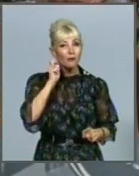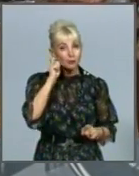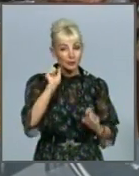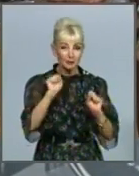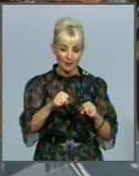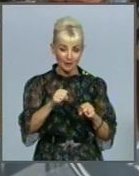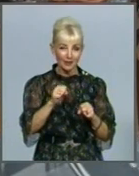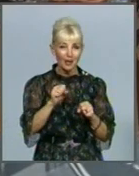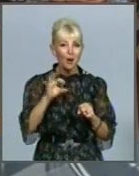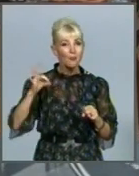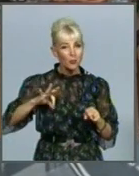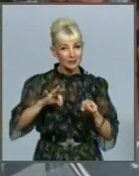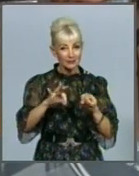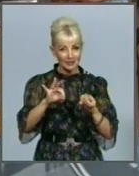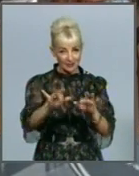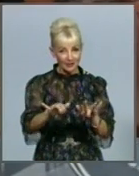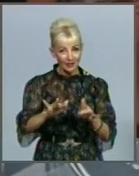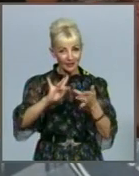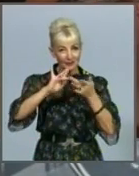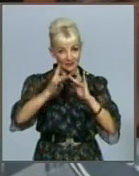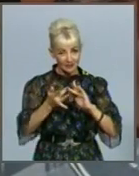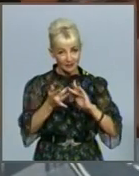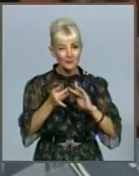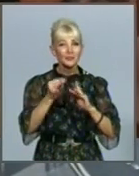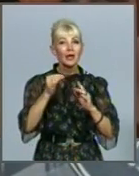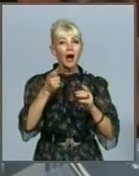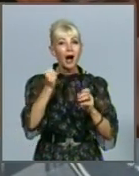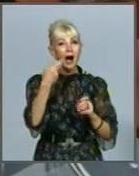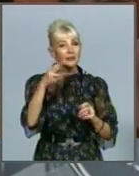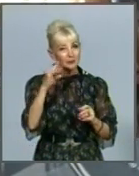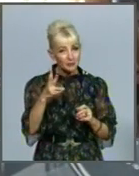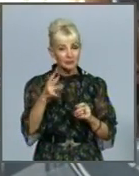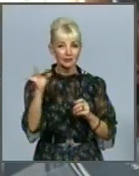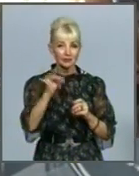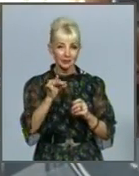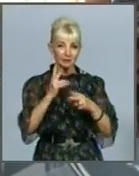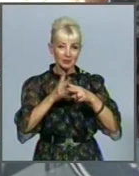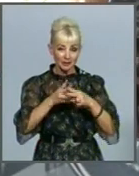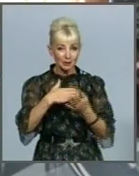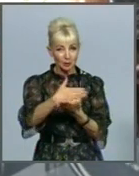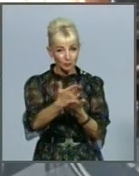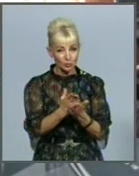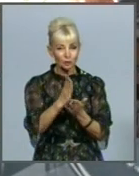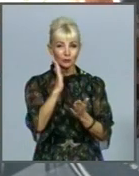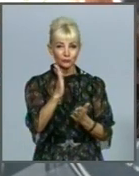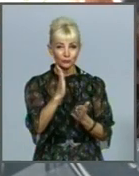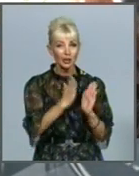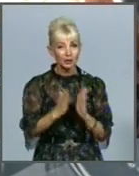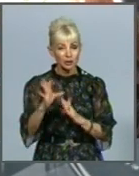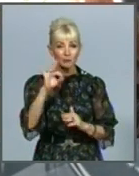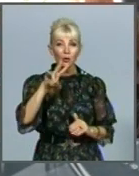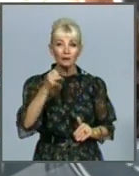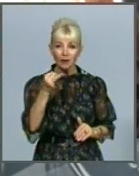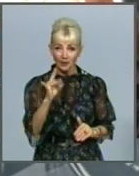серверами адміністративних, соціальних і медичних послуг в режимі онлайн. Нужно розповідати про те,